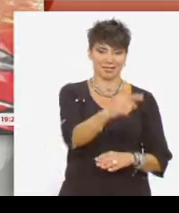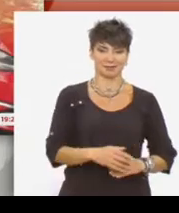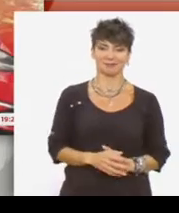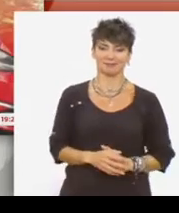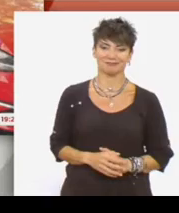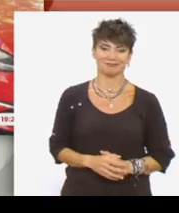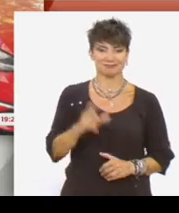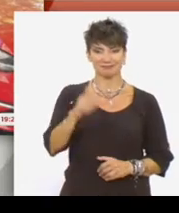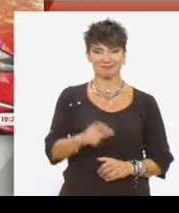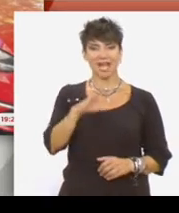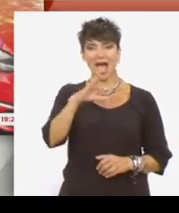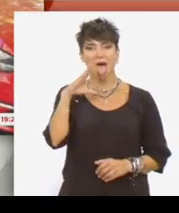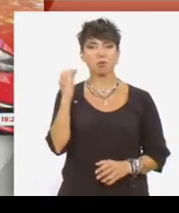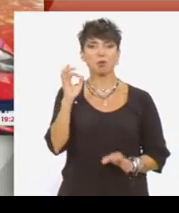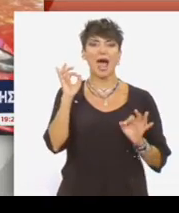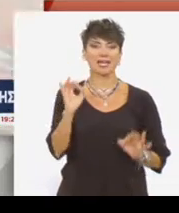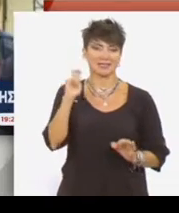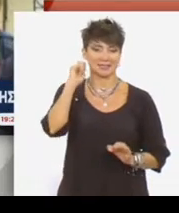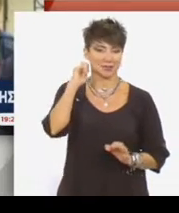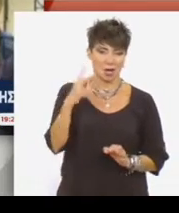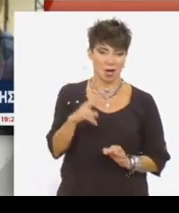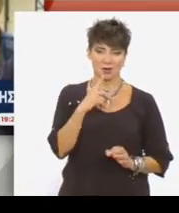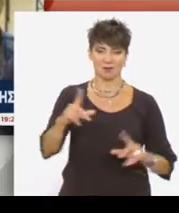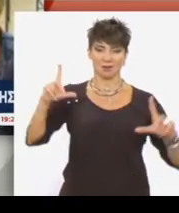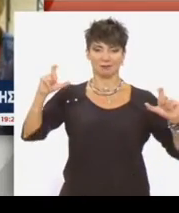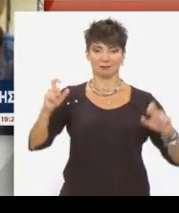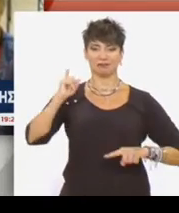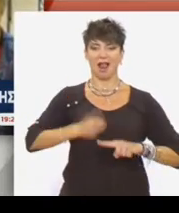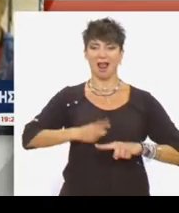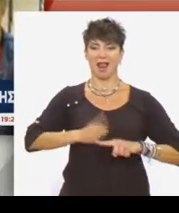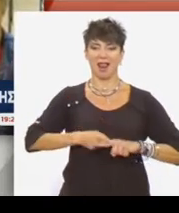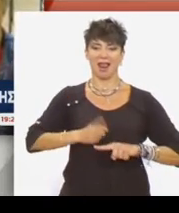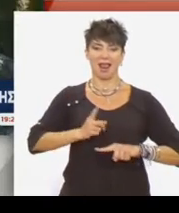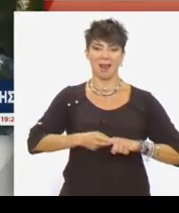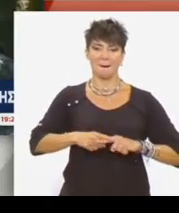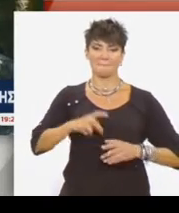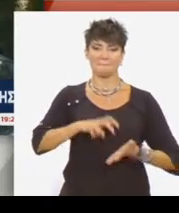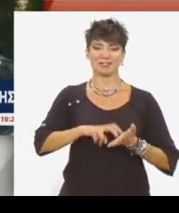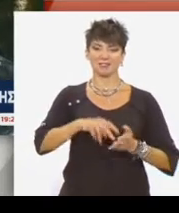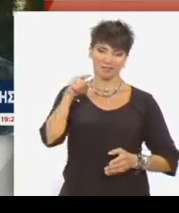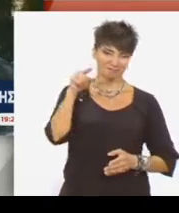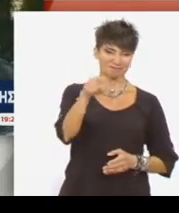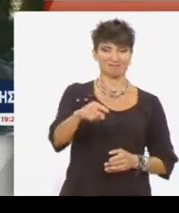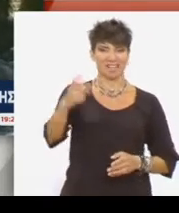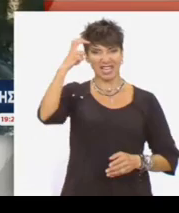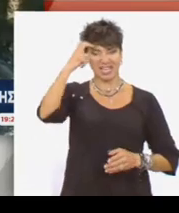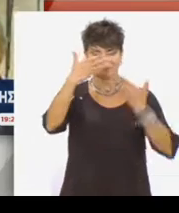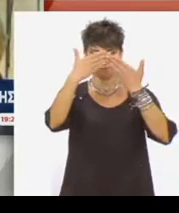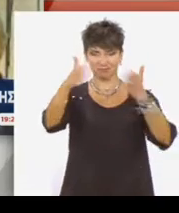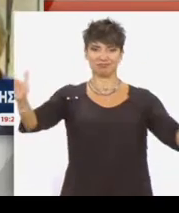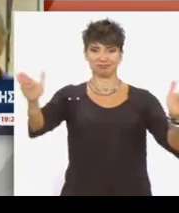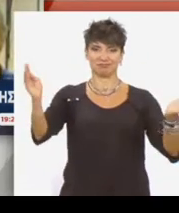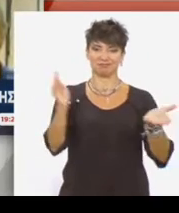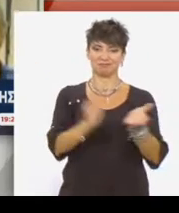Ο Μανώλης Ανδρουλάκης φωτογραφίζεται στην είσοδο της ελληνικής πρεσβείας στο Κίεβο, σηματοδοτώντας την επαναλειτουργία